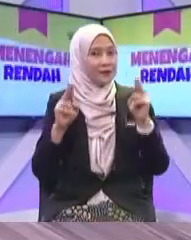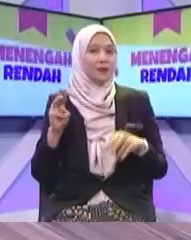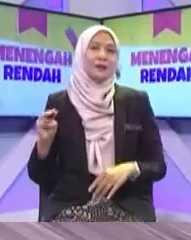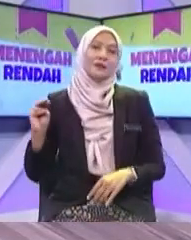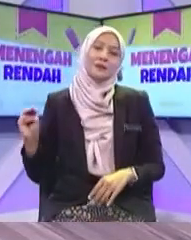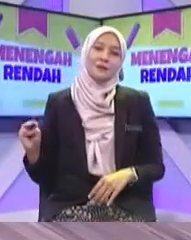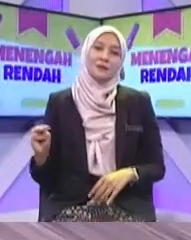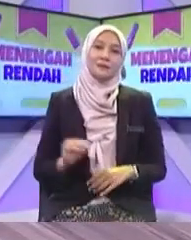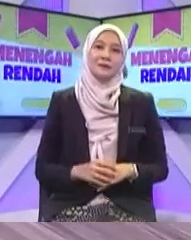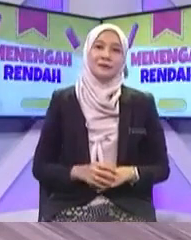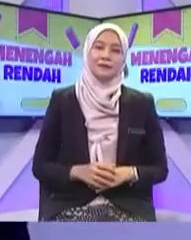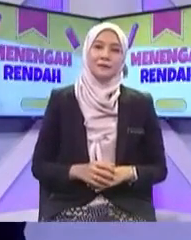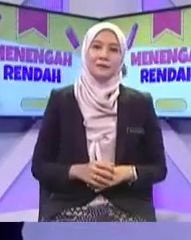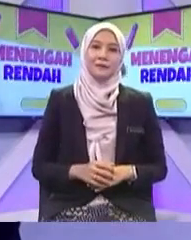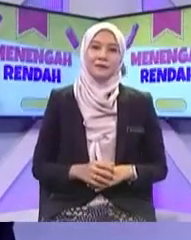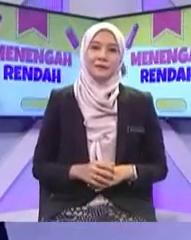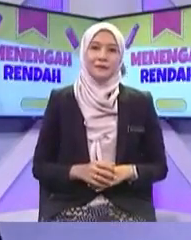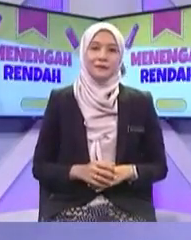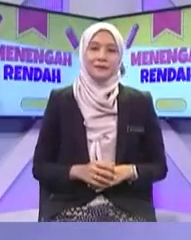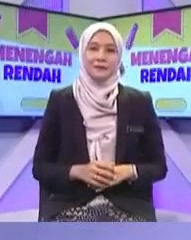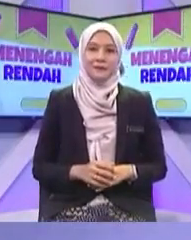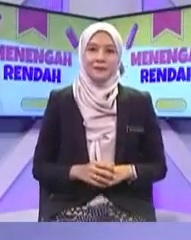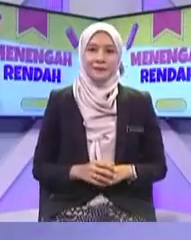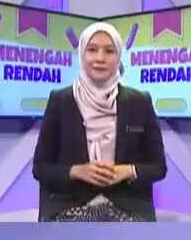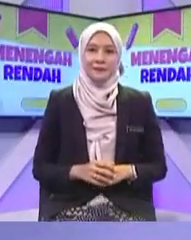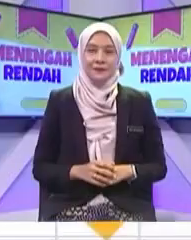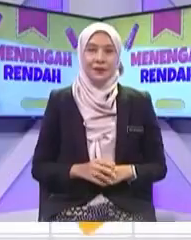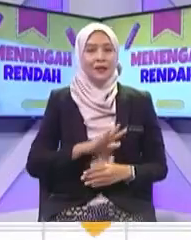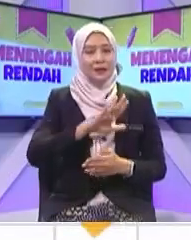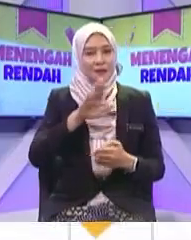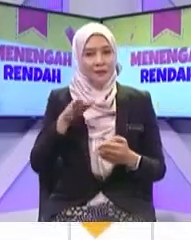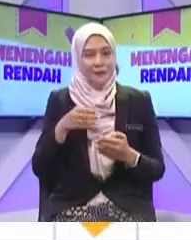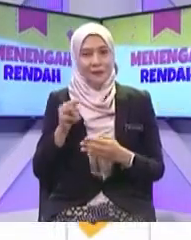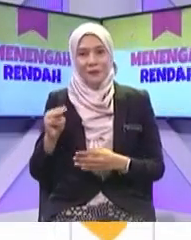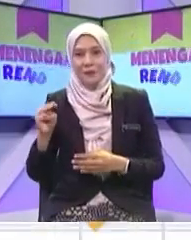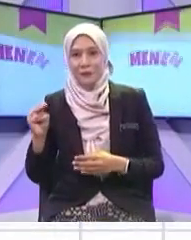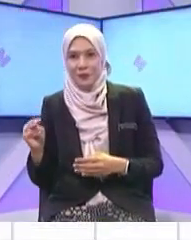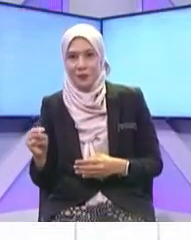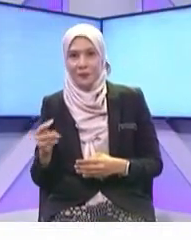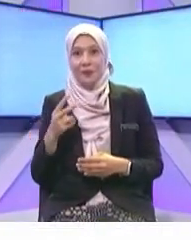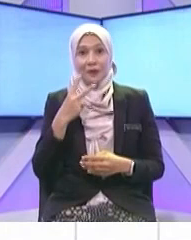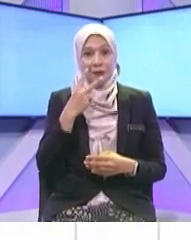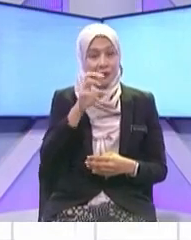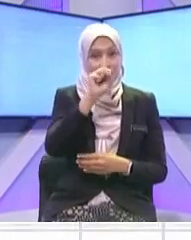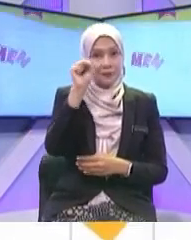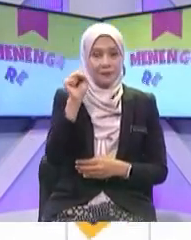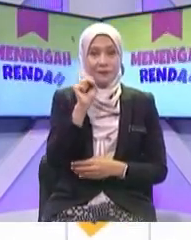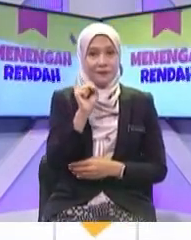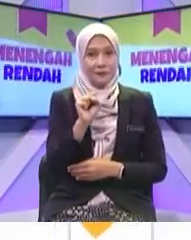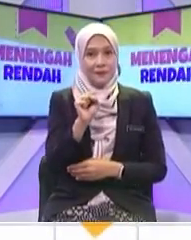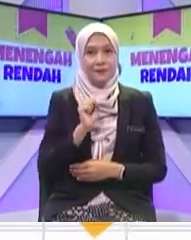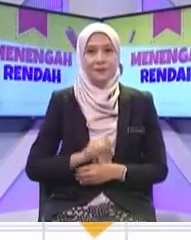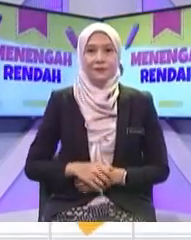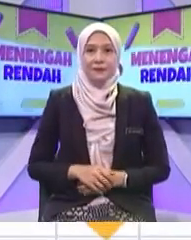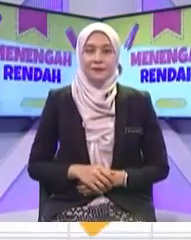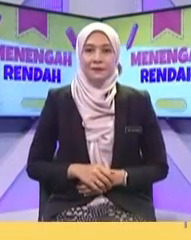Pengukuhan kepada Adik Khalif Adik Fahim Dan murid-murid Yang berada di rumah Bersama kita pada hari ini Okey kita tengok